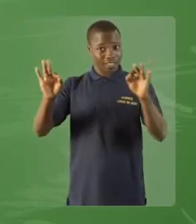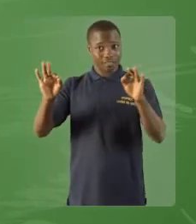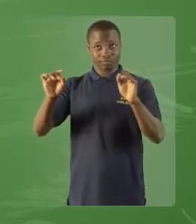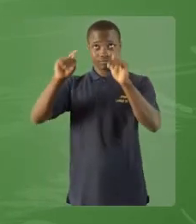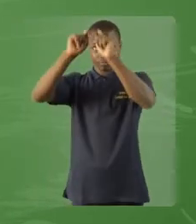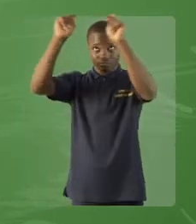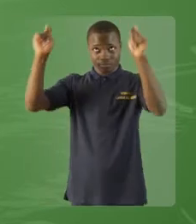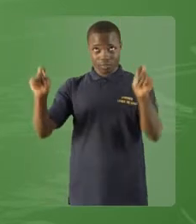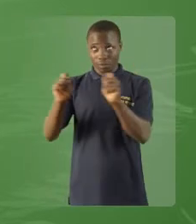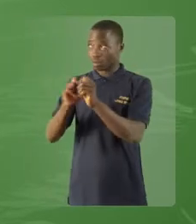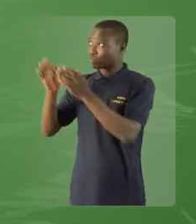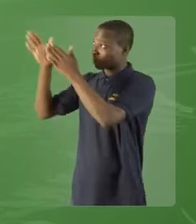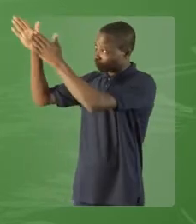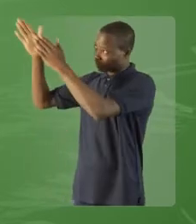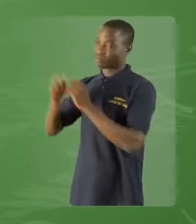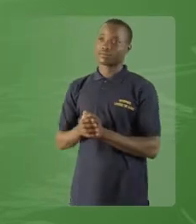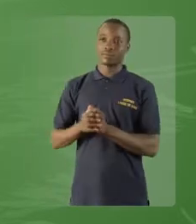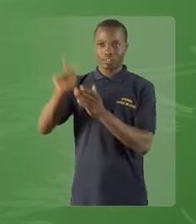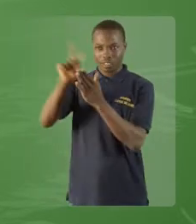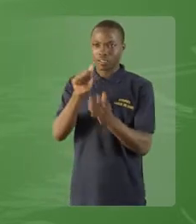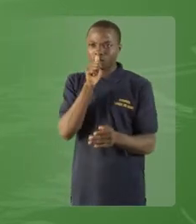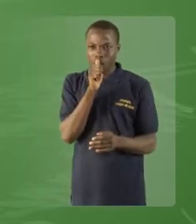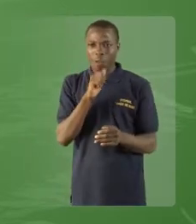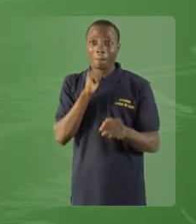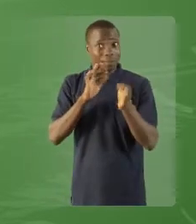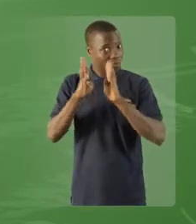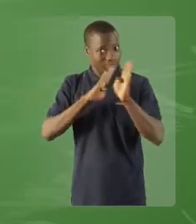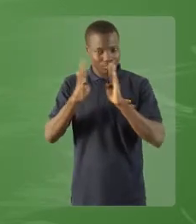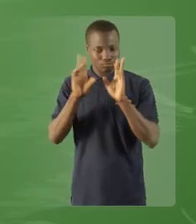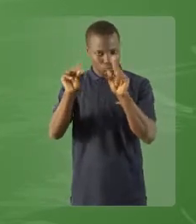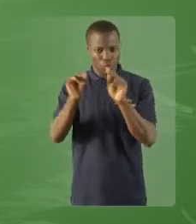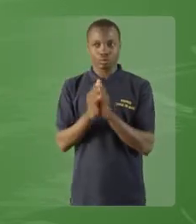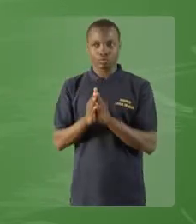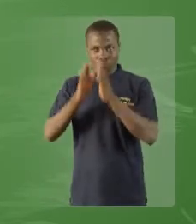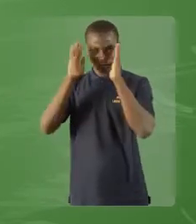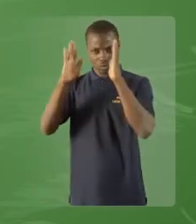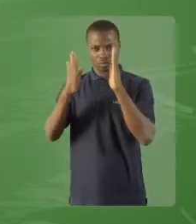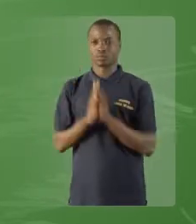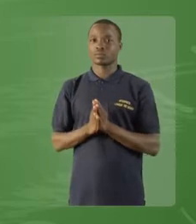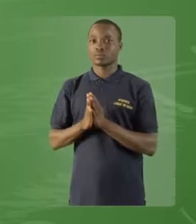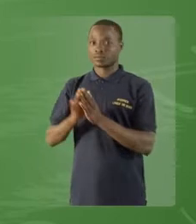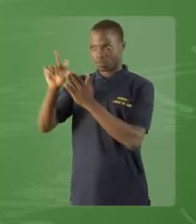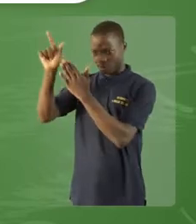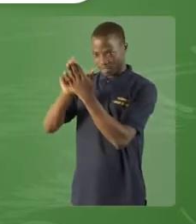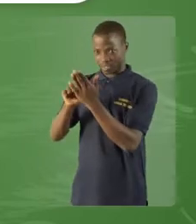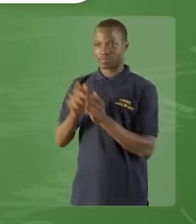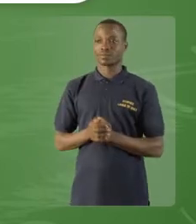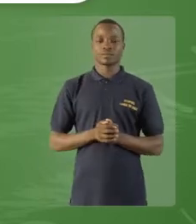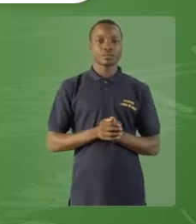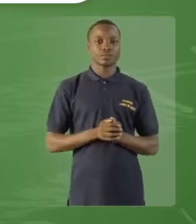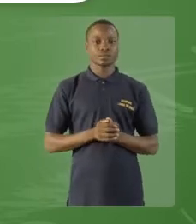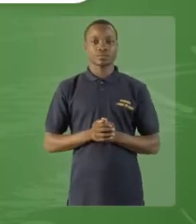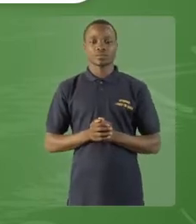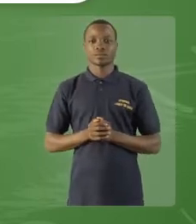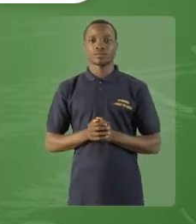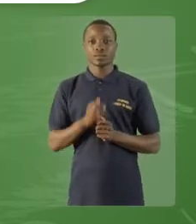à présent notre leçon du jour. Et pour cela, je vous invite à lire la phrase